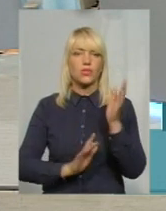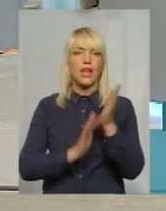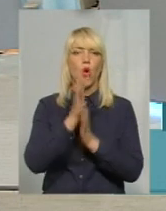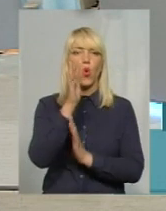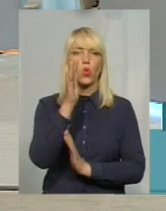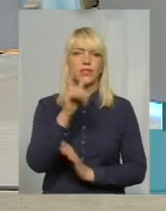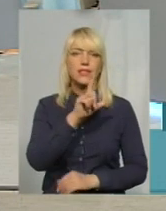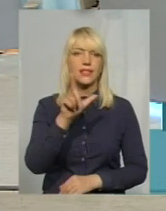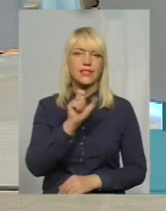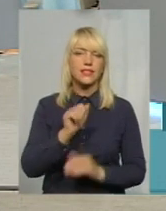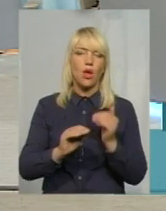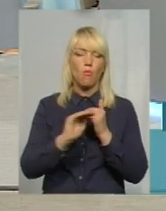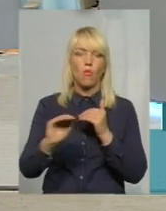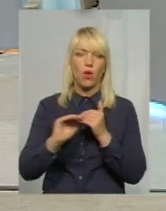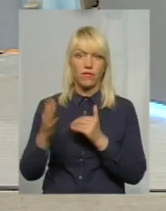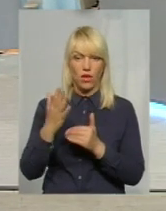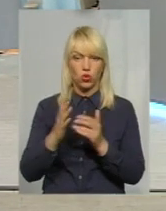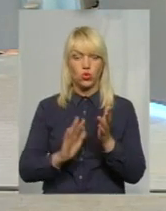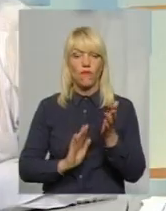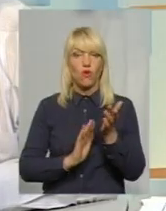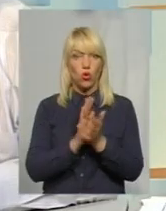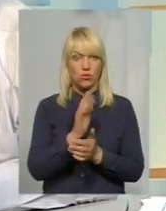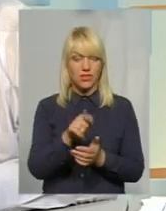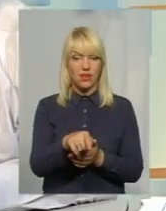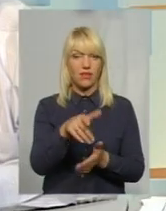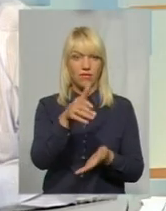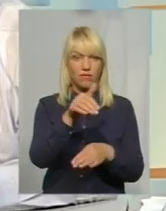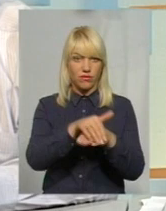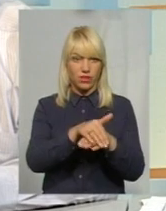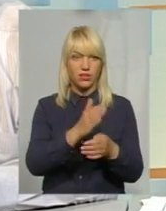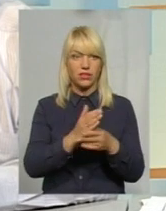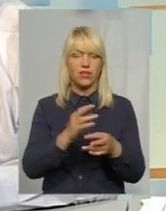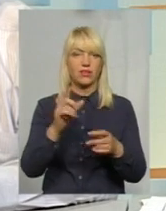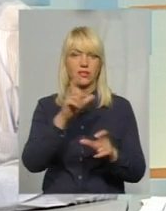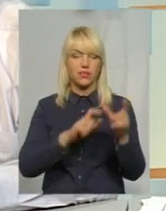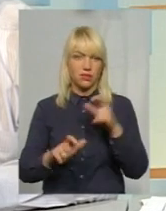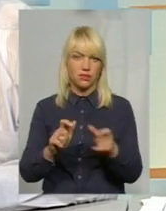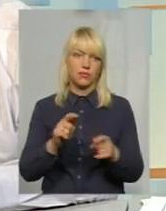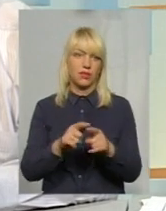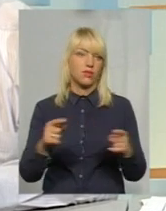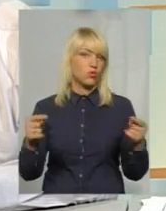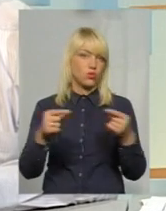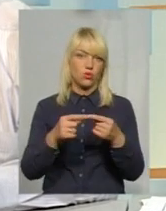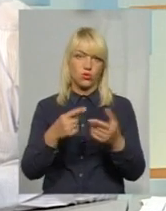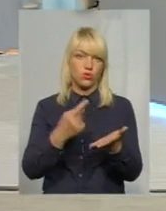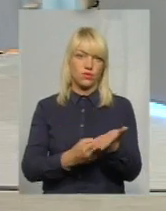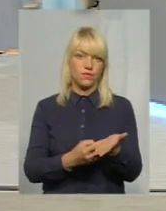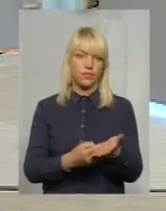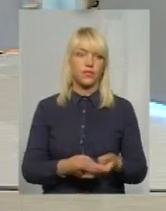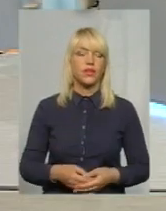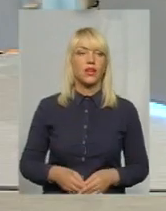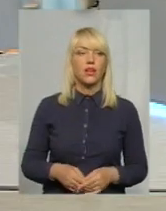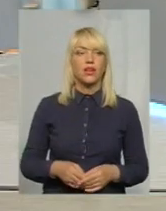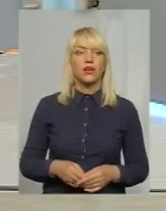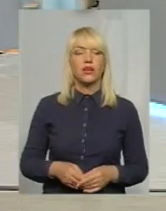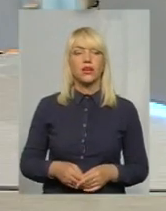полів. І якщо в рослині також виявляється діюча речовина, то тут вже безспорний факт. Тоді все зрозуміло. Я так